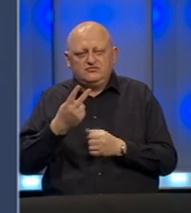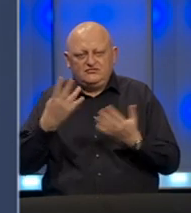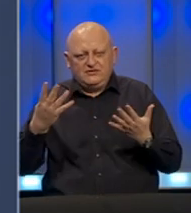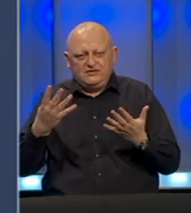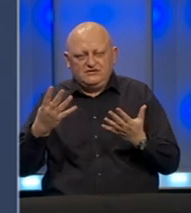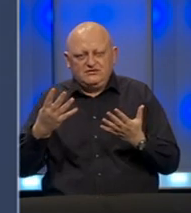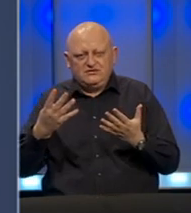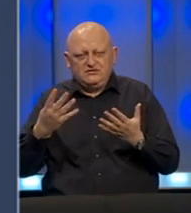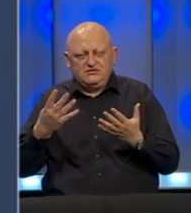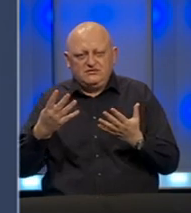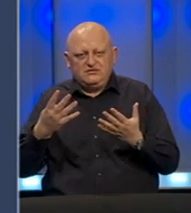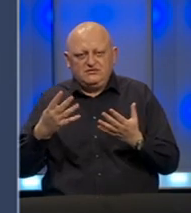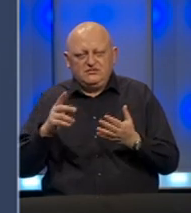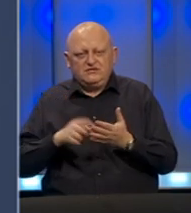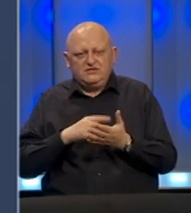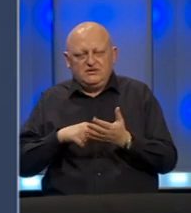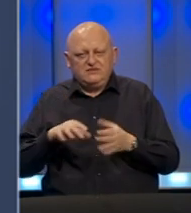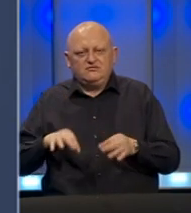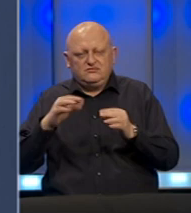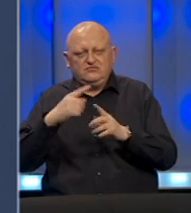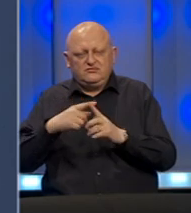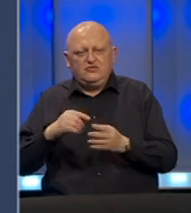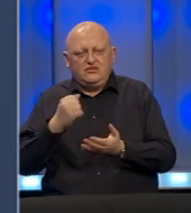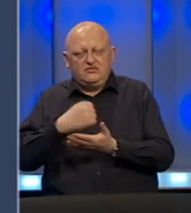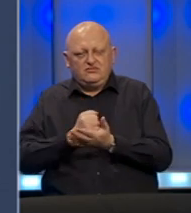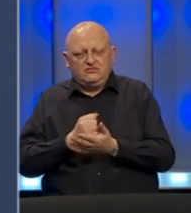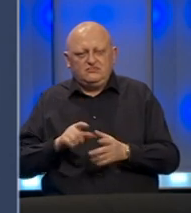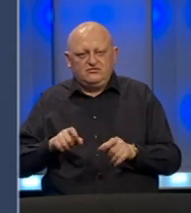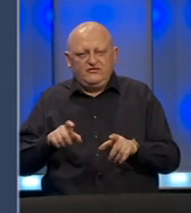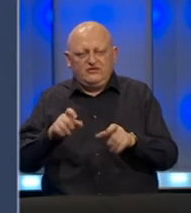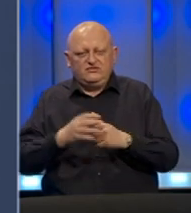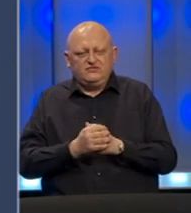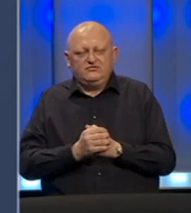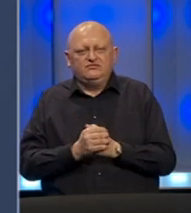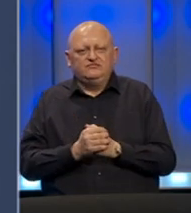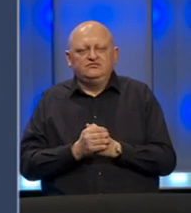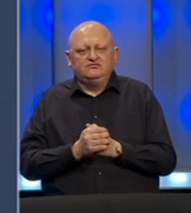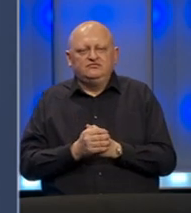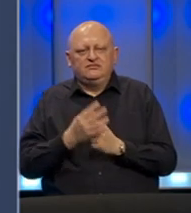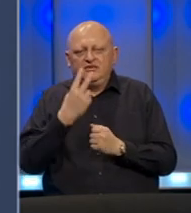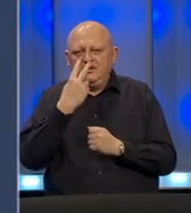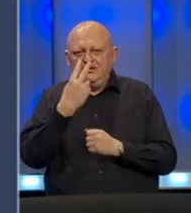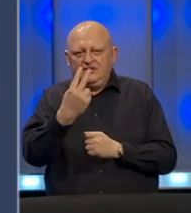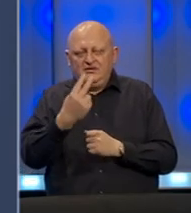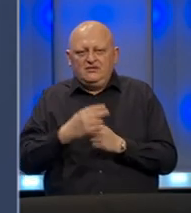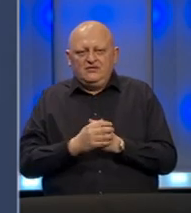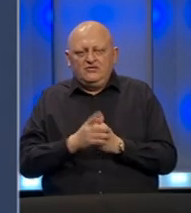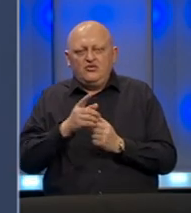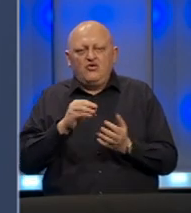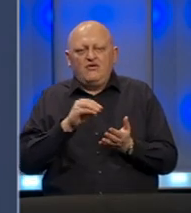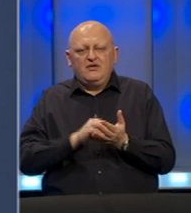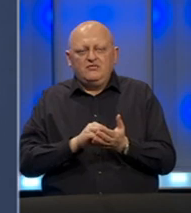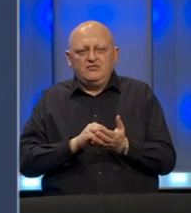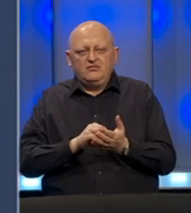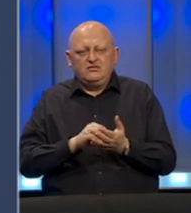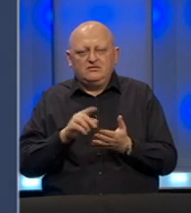test bio pozitivan na COVID-19. vidimo da je ovaj broj